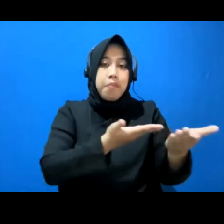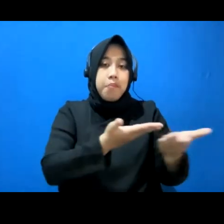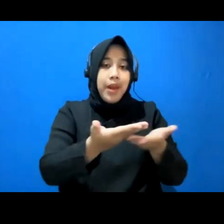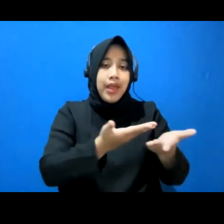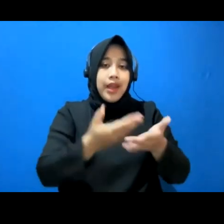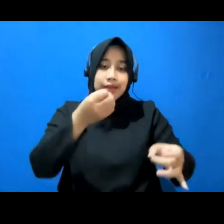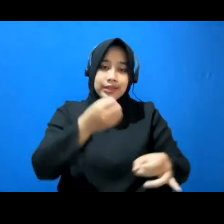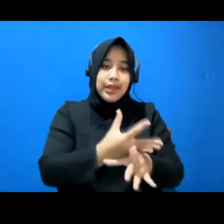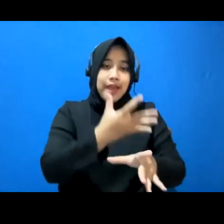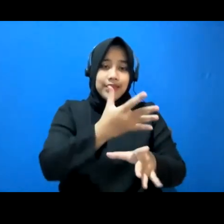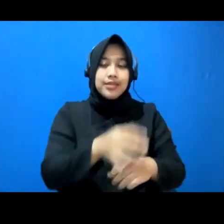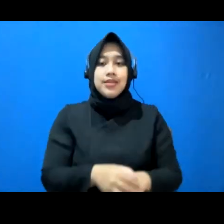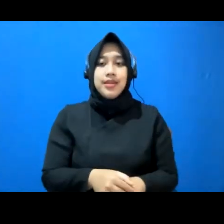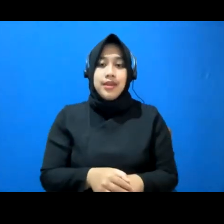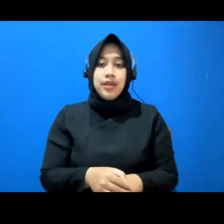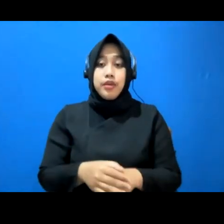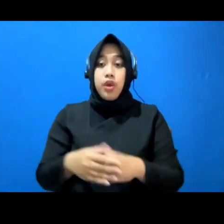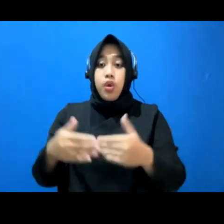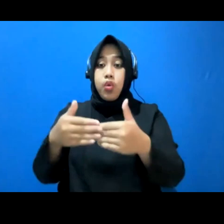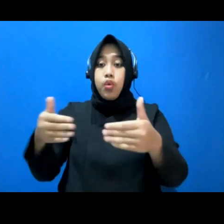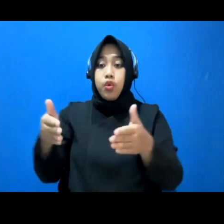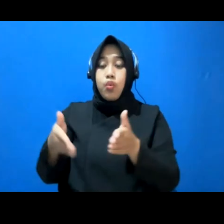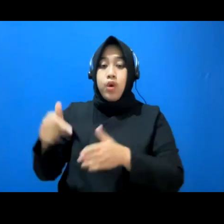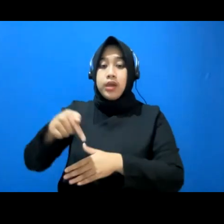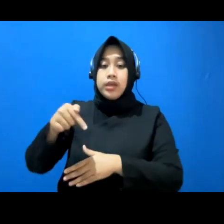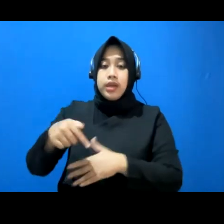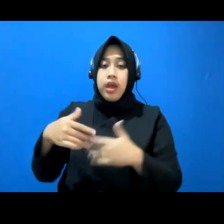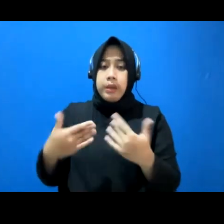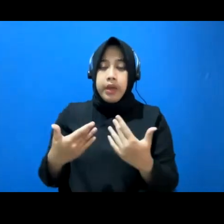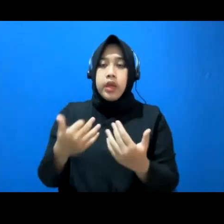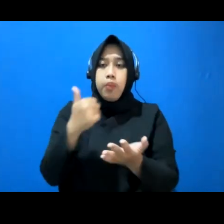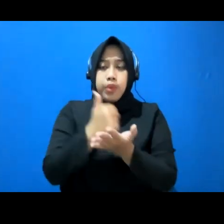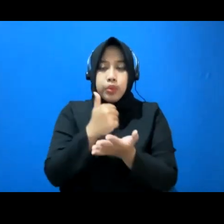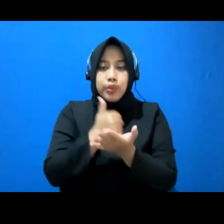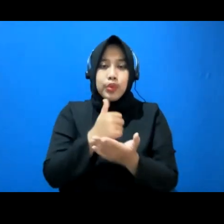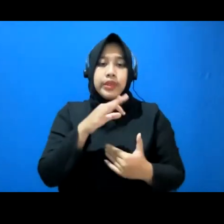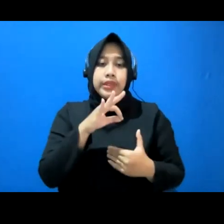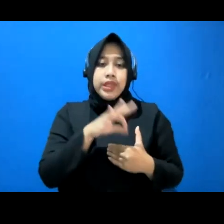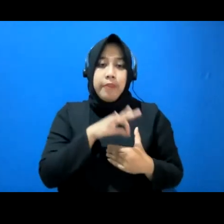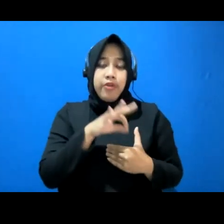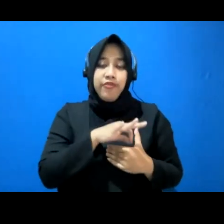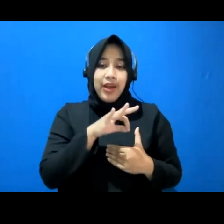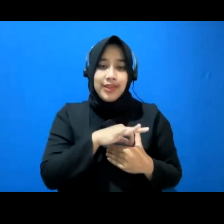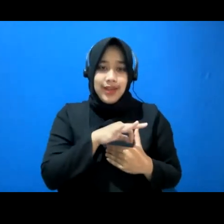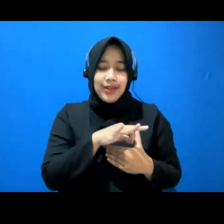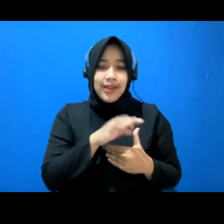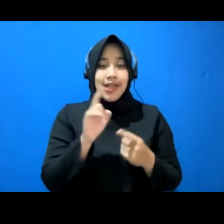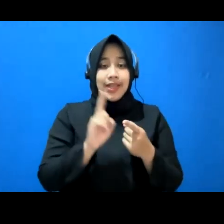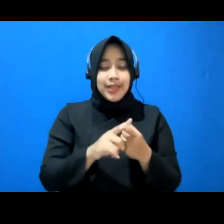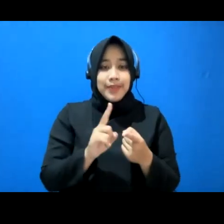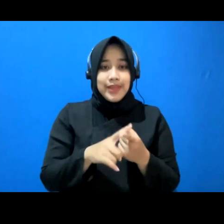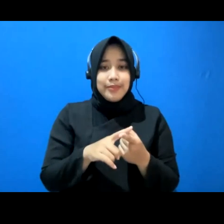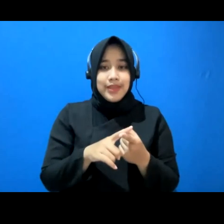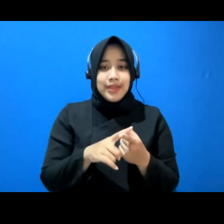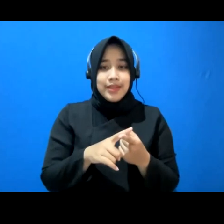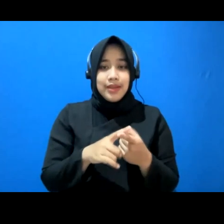ruang itu yang dimanfaatkan oleh teman-teman yang